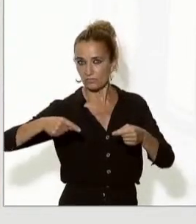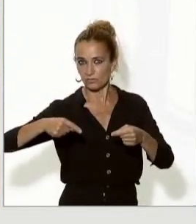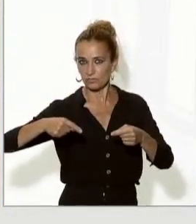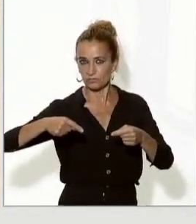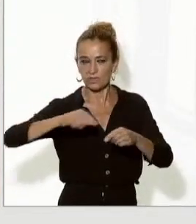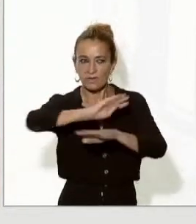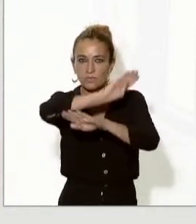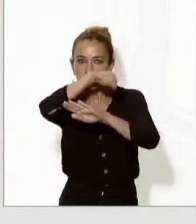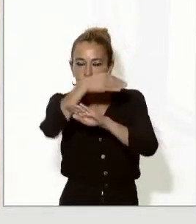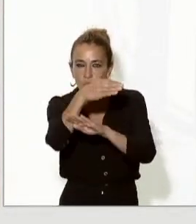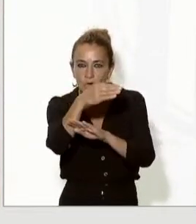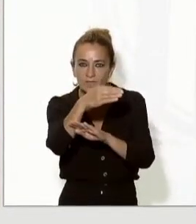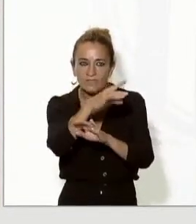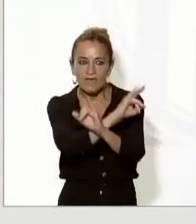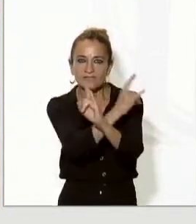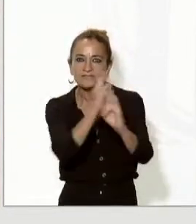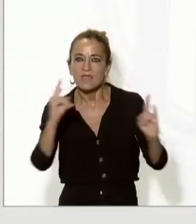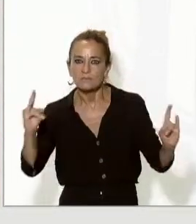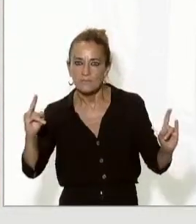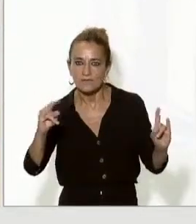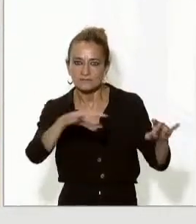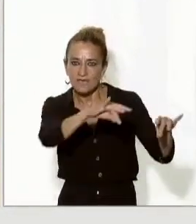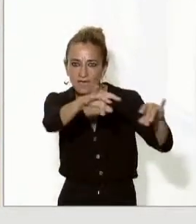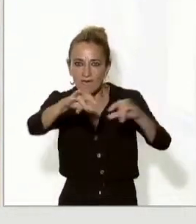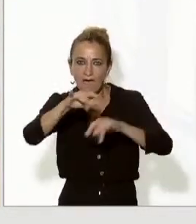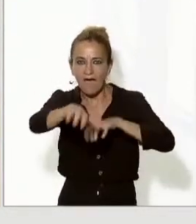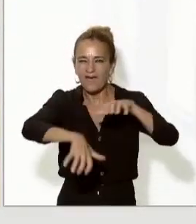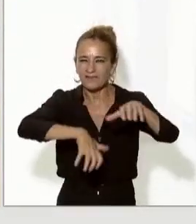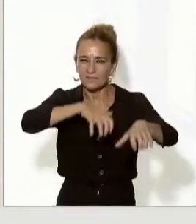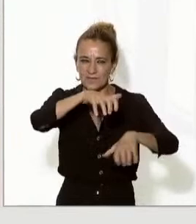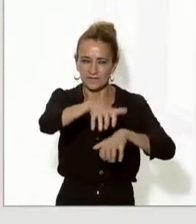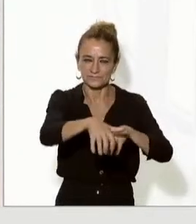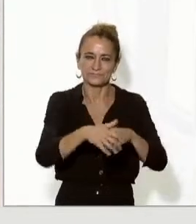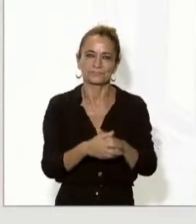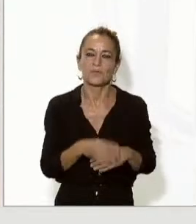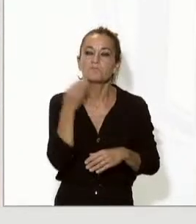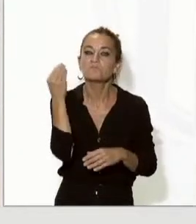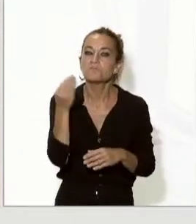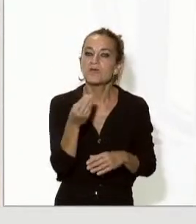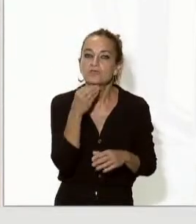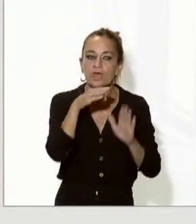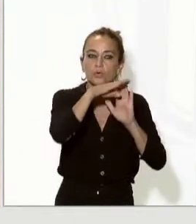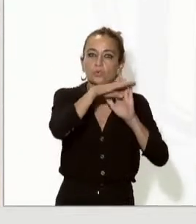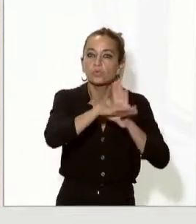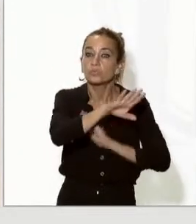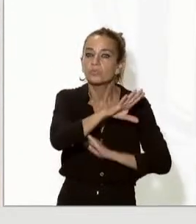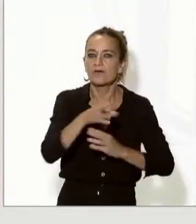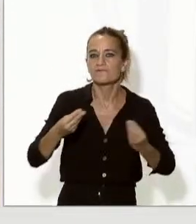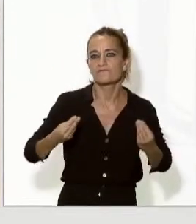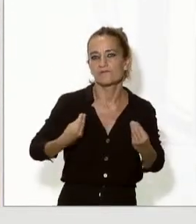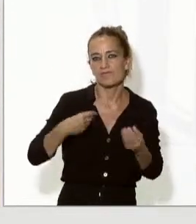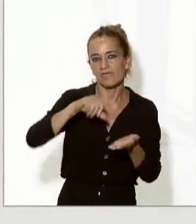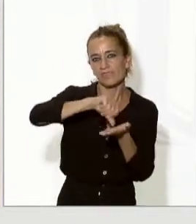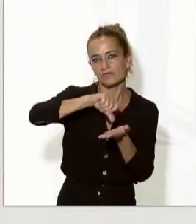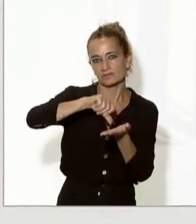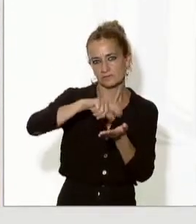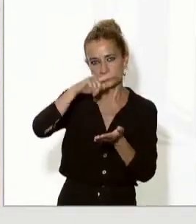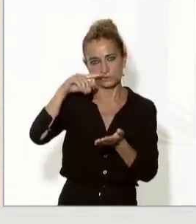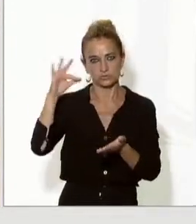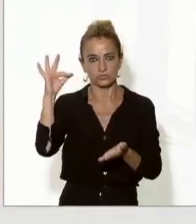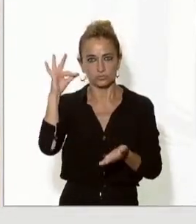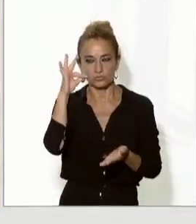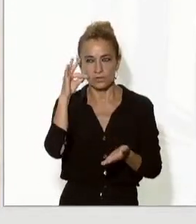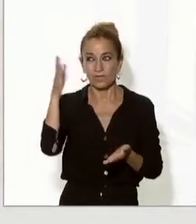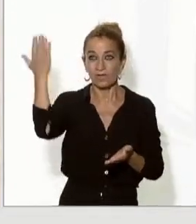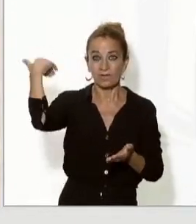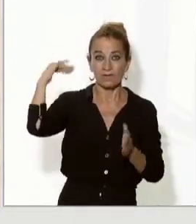Reptes en l'àmbit de la salut i la millora de les condicions de vida de la ciutadania. De fet, va ser durant